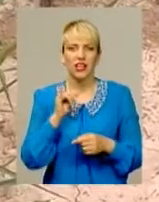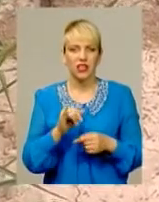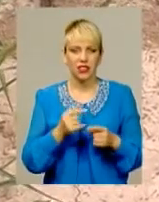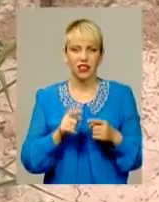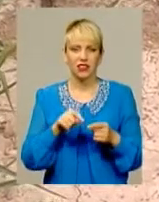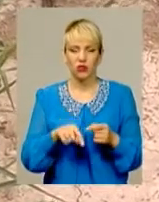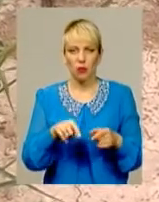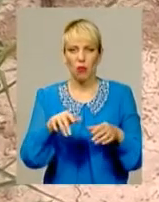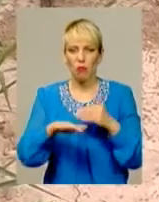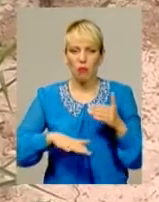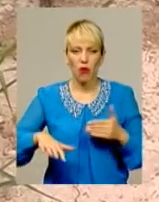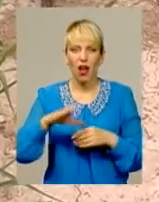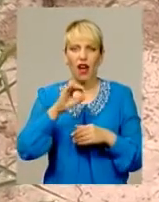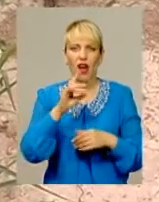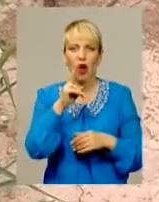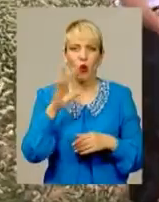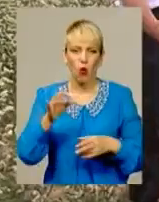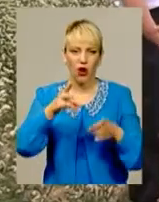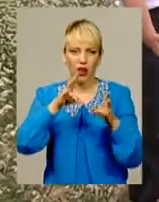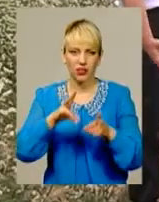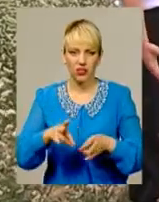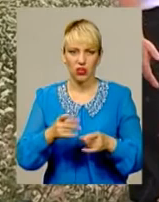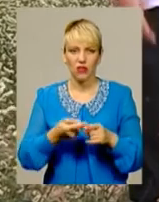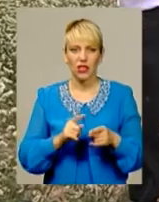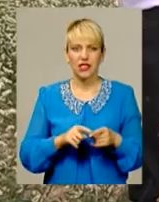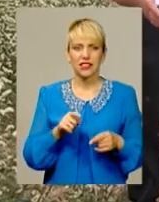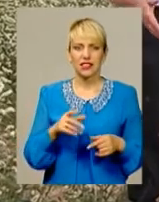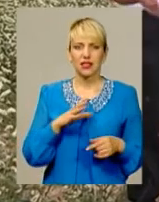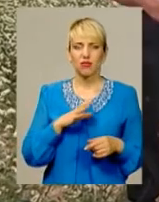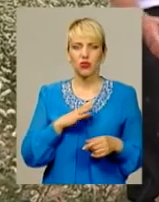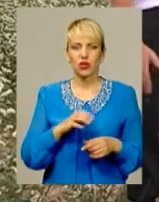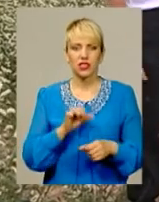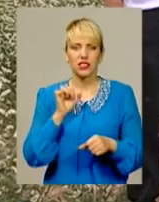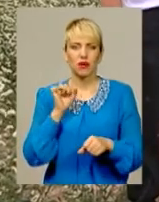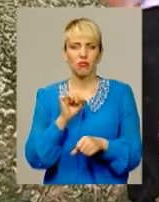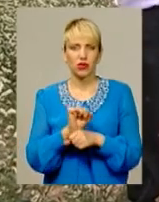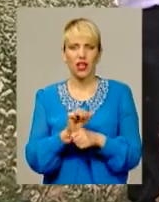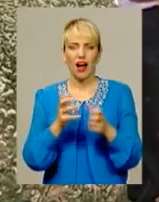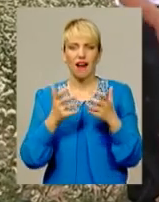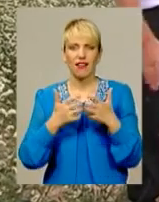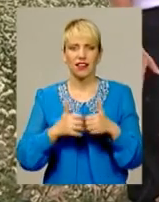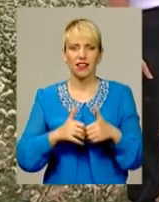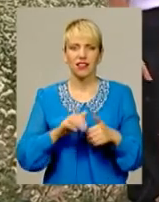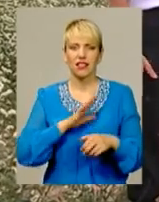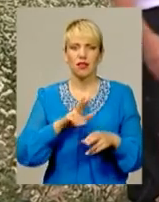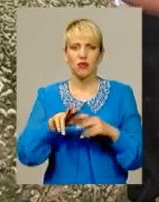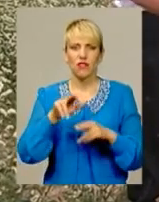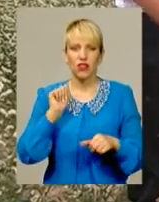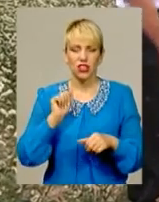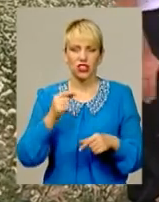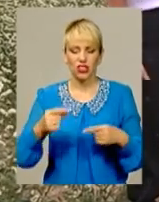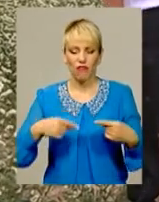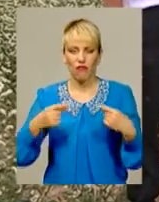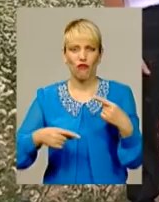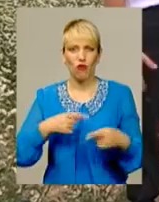сталася екокатастрофа в новогутинських масштабах. На даній ділянці було зупинено агрегат, і не виключені фурсунки, і на